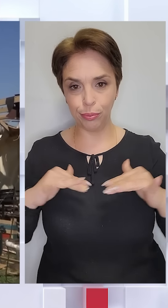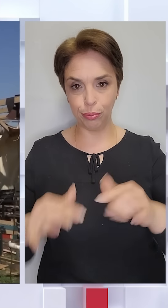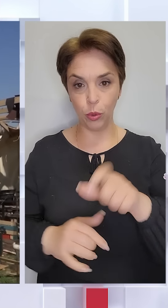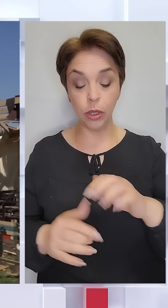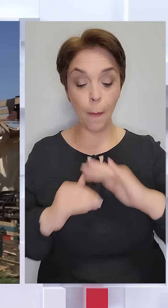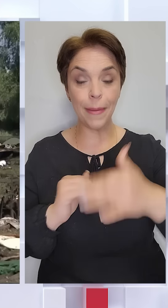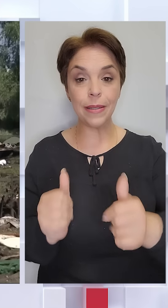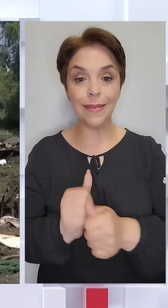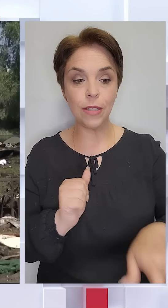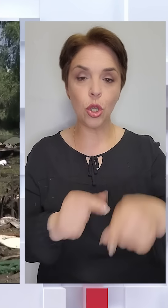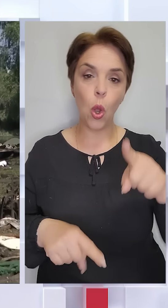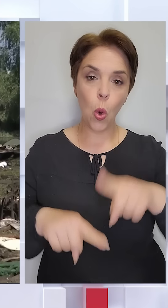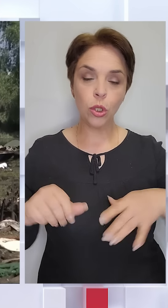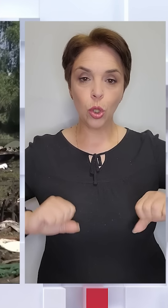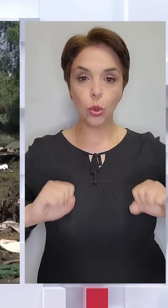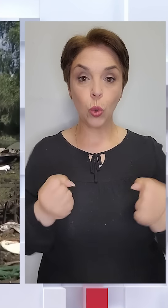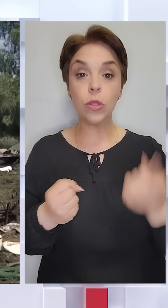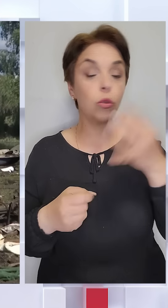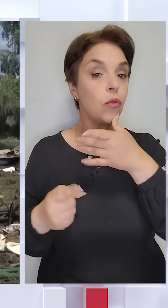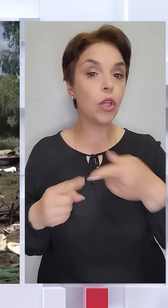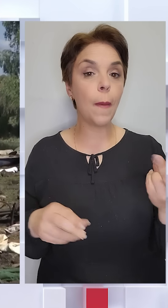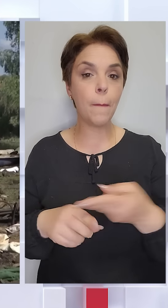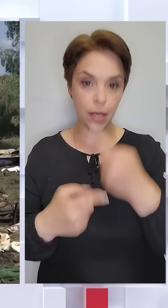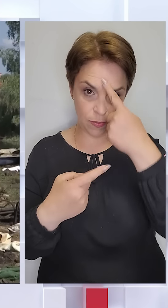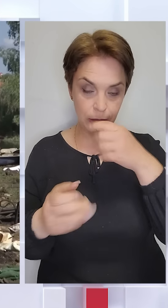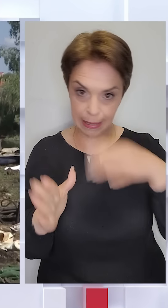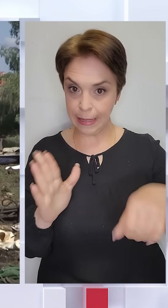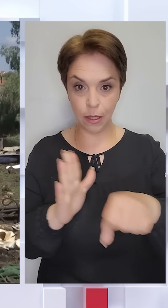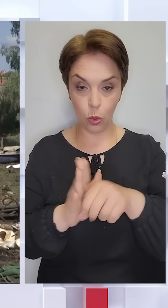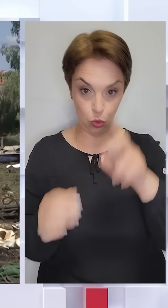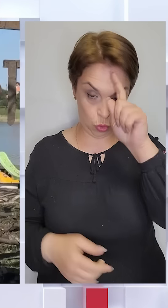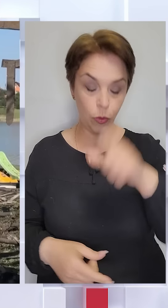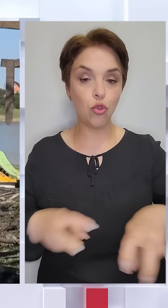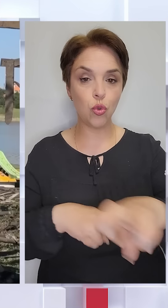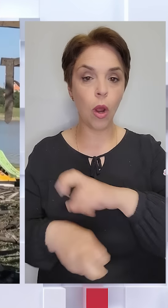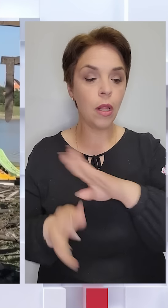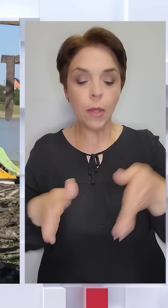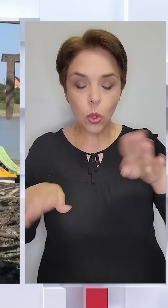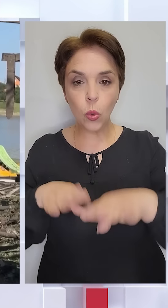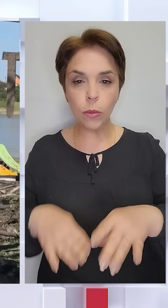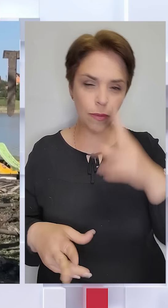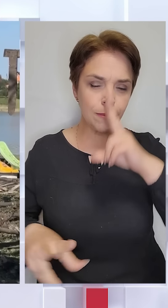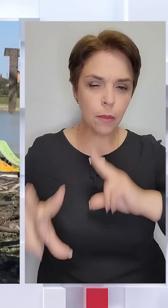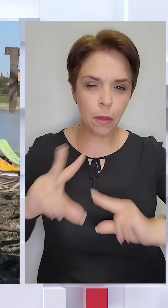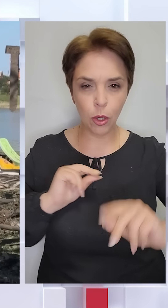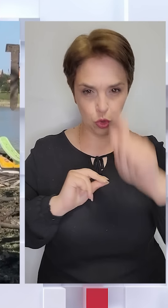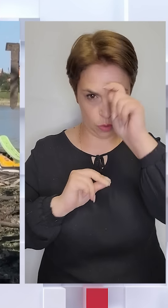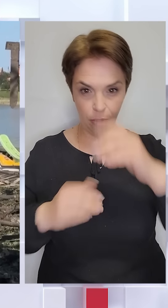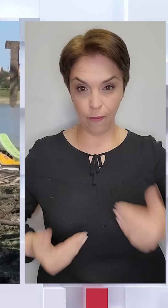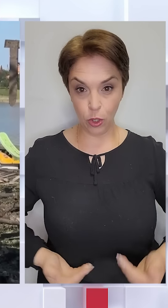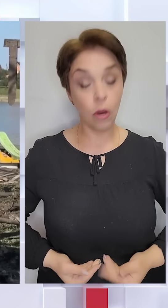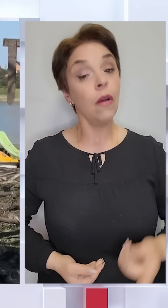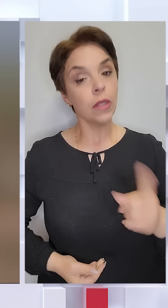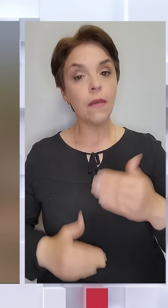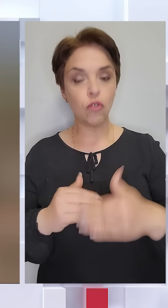березі річки родичі та друзі на той час без звісти зникло чоловіка. Його шукали під руїнами в надії, що чоловік вижив. Втім,